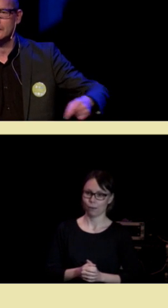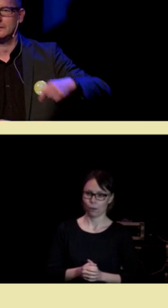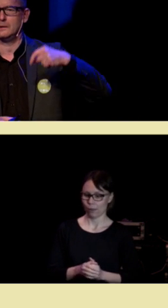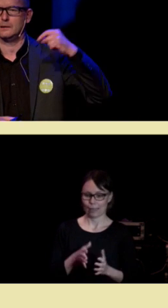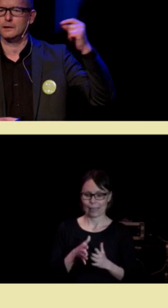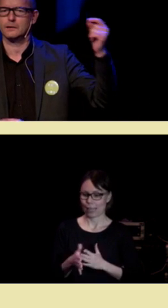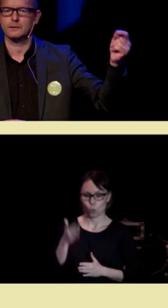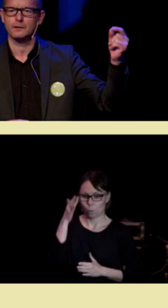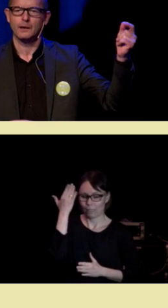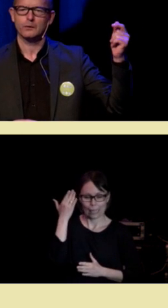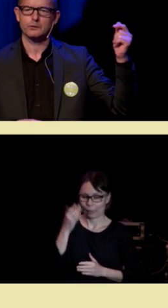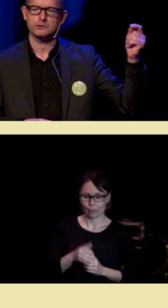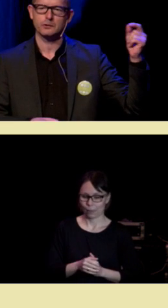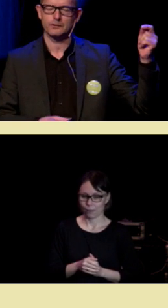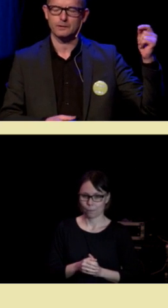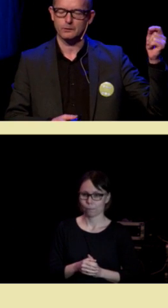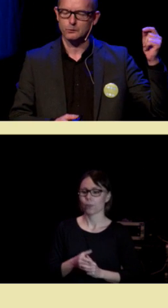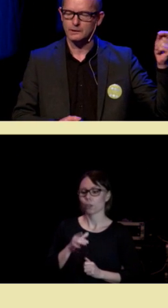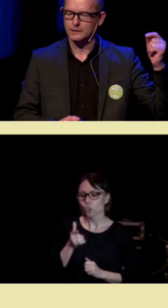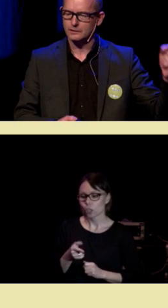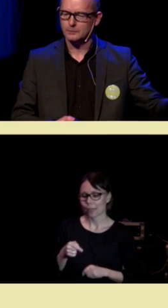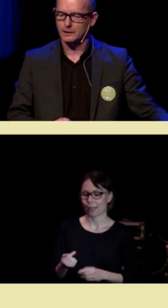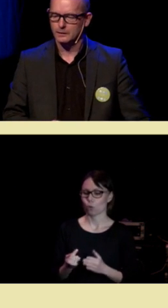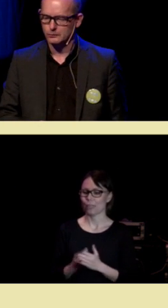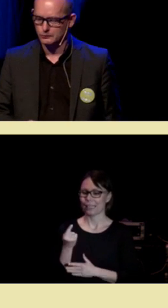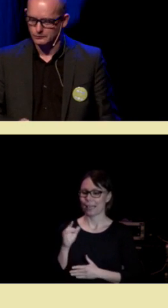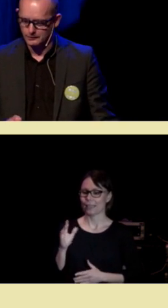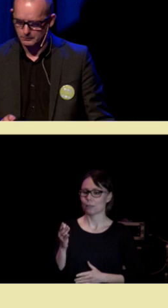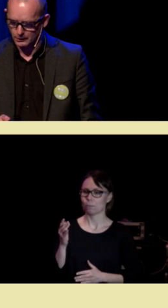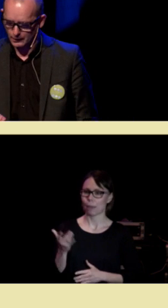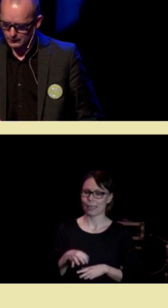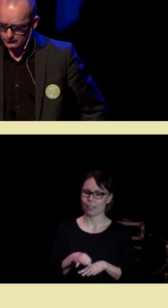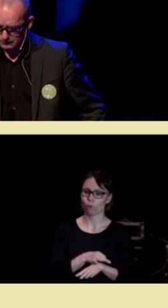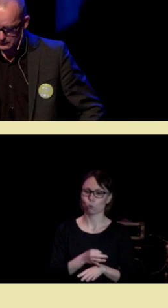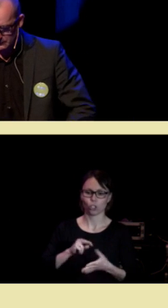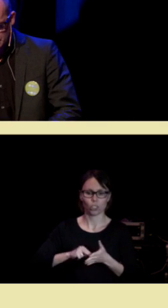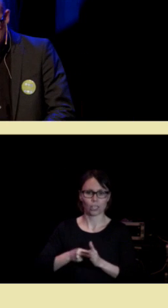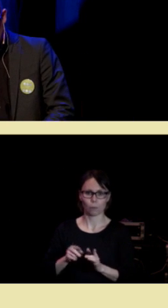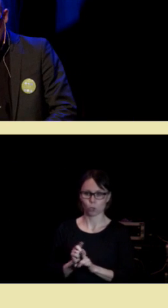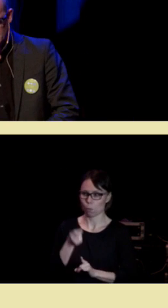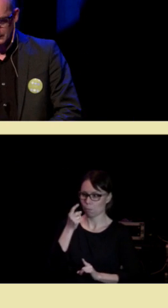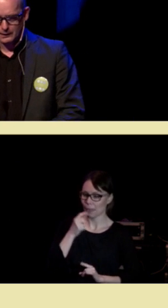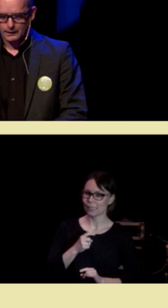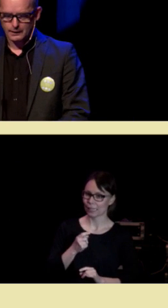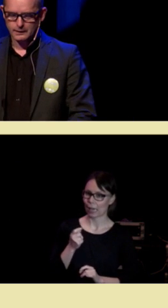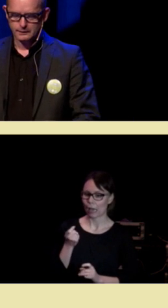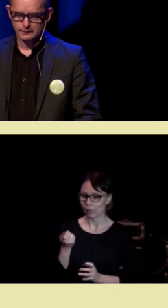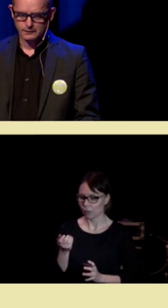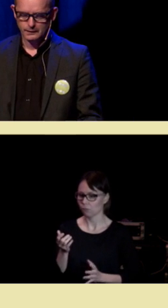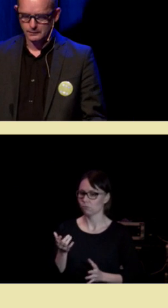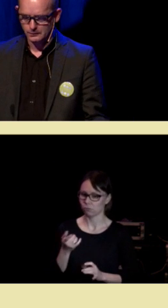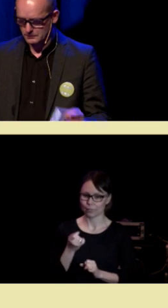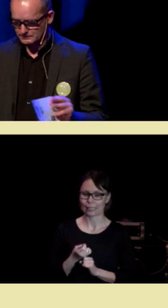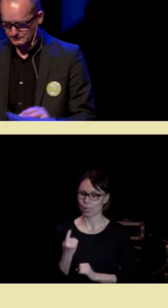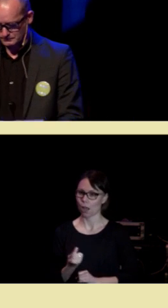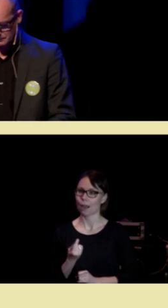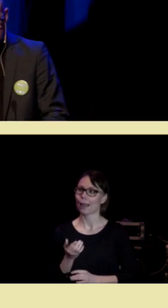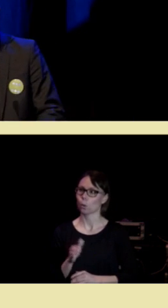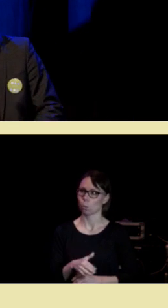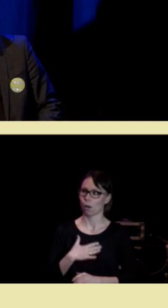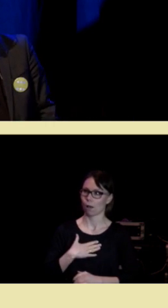bevisstheten i det hele tatt, og det skyldes dette unike speilnevronsystemet som mennesket så å si er alene om.